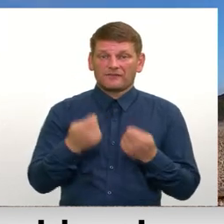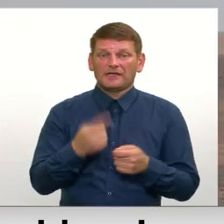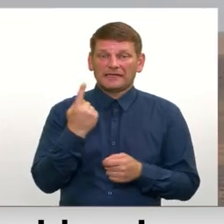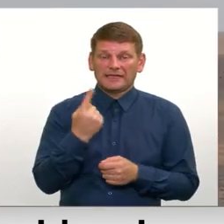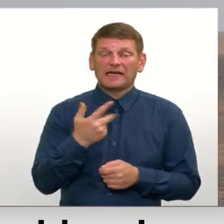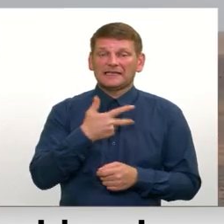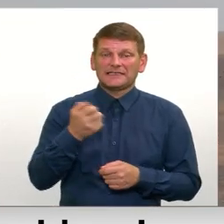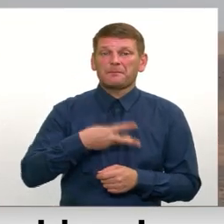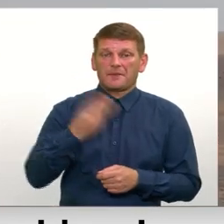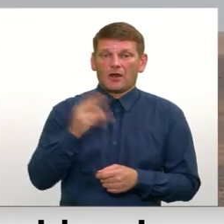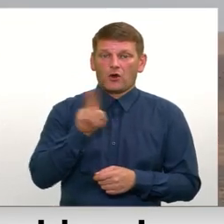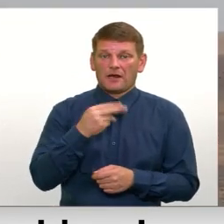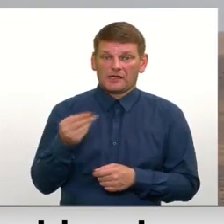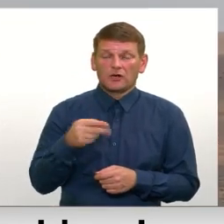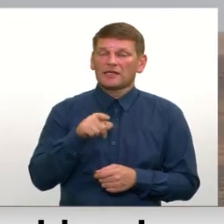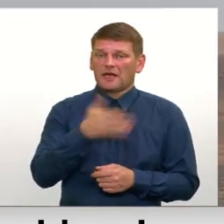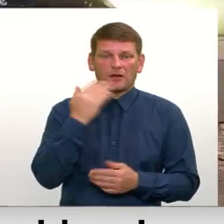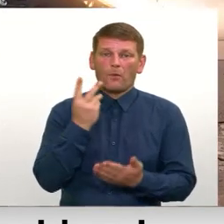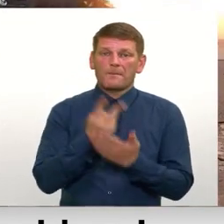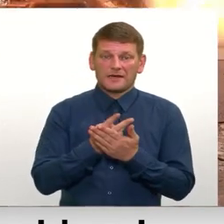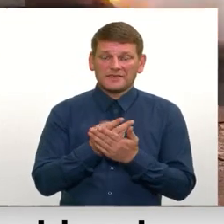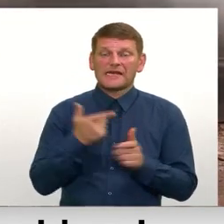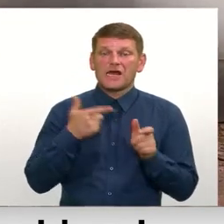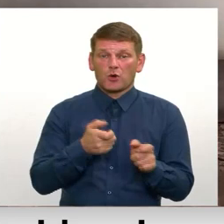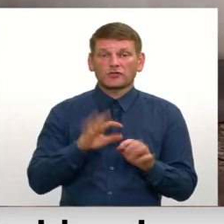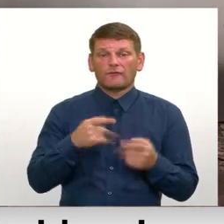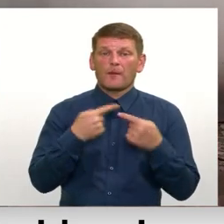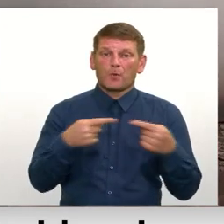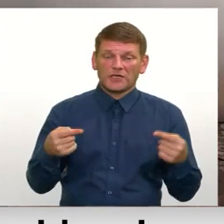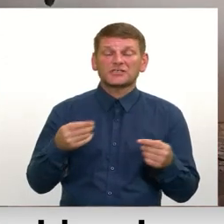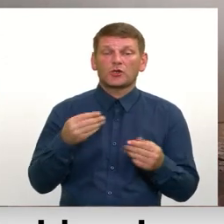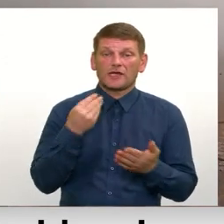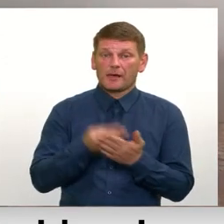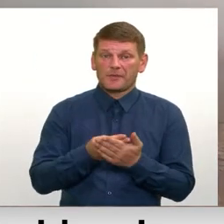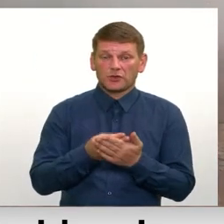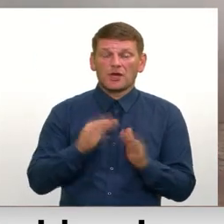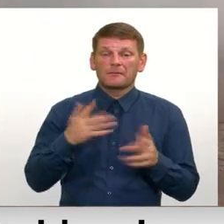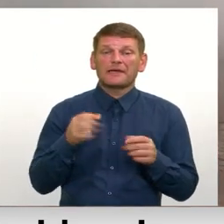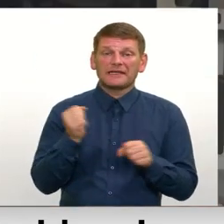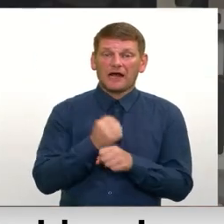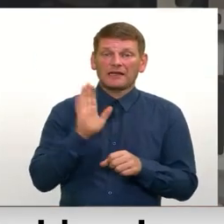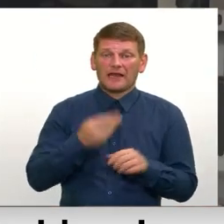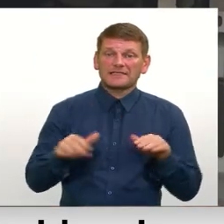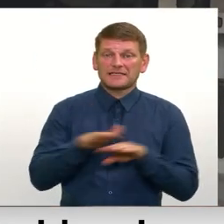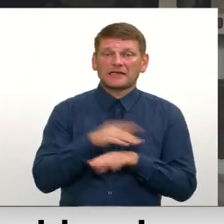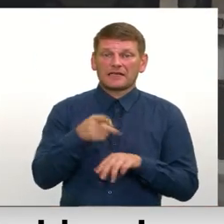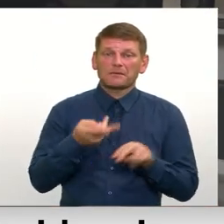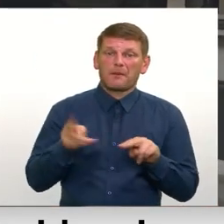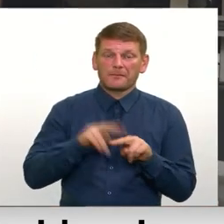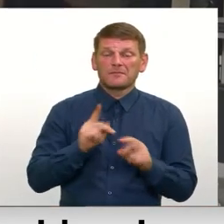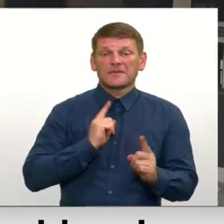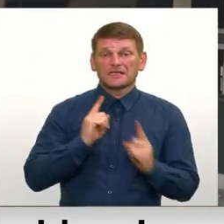300 miljonu eiro. Bet tie nav pardzēti ieroču vai munīcijas iepirkšanai, bet gan lai sēktu tās papildus